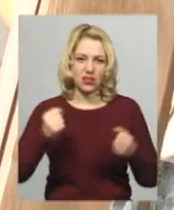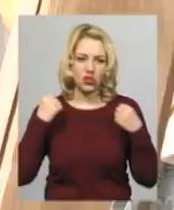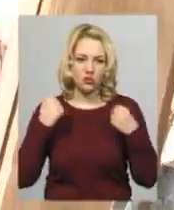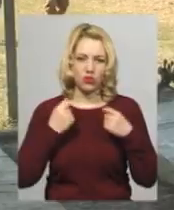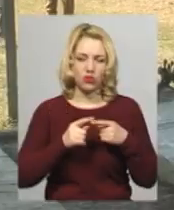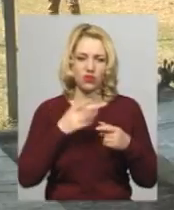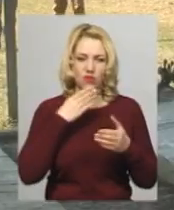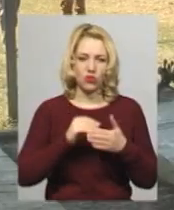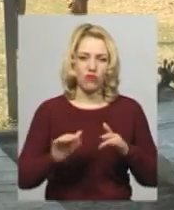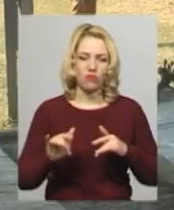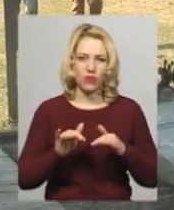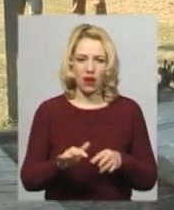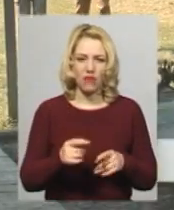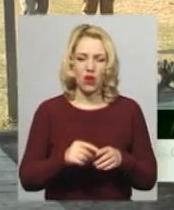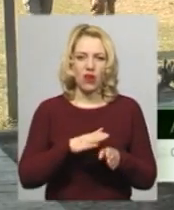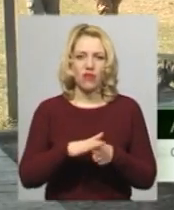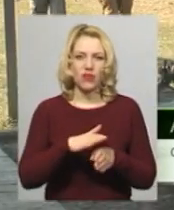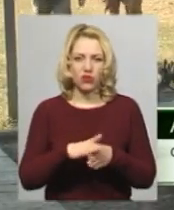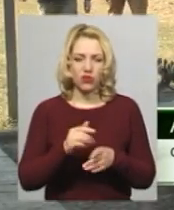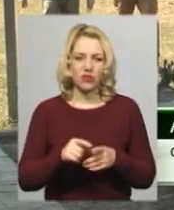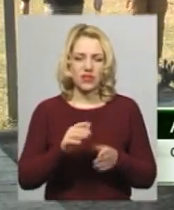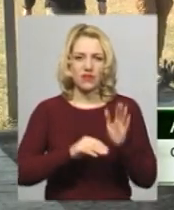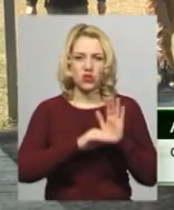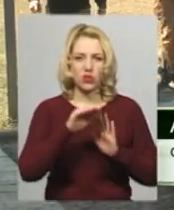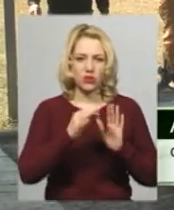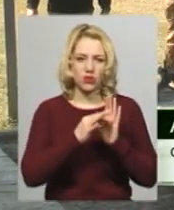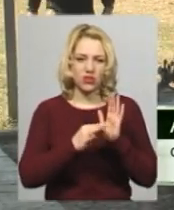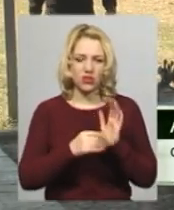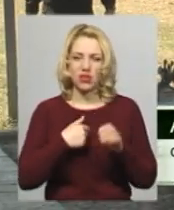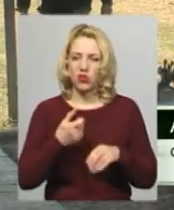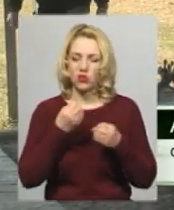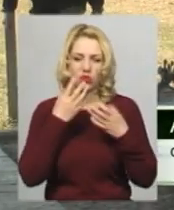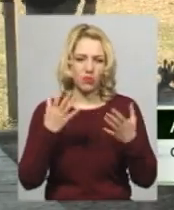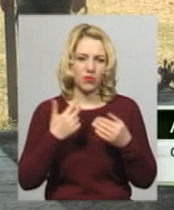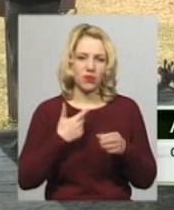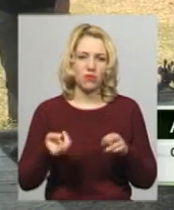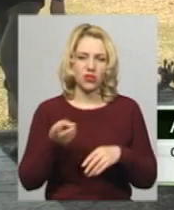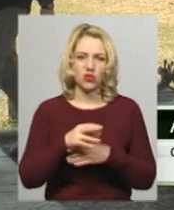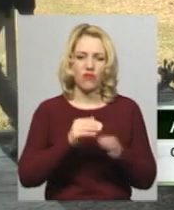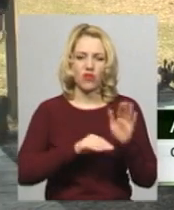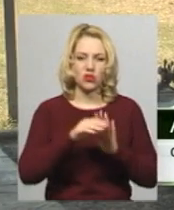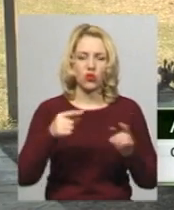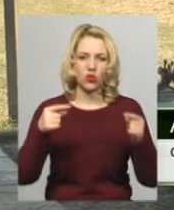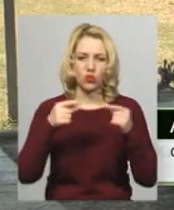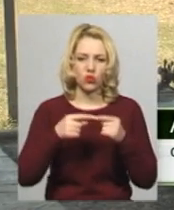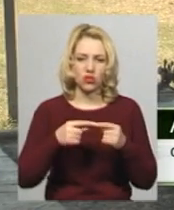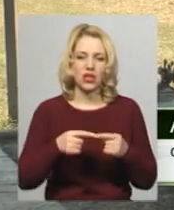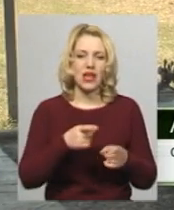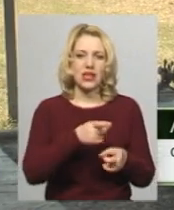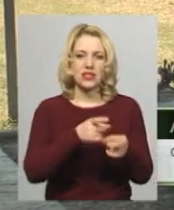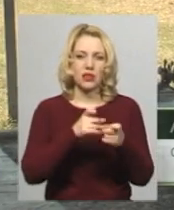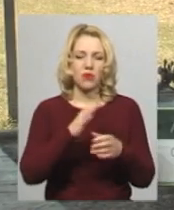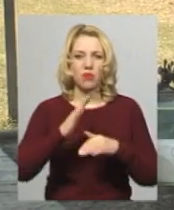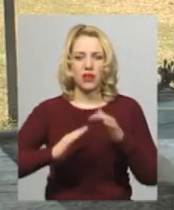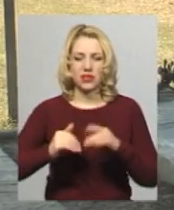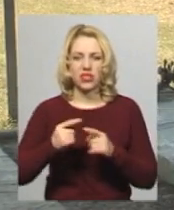з найвищими оцінками. «Дуже добре, похвалюся я. Прийшов з високоточної стрільби в практичну. Ідальні мішені –